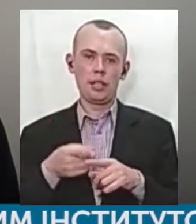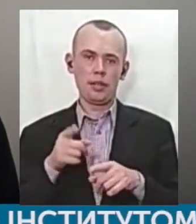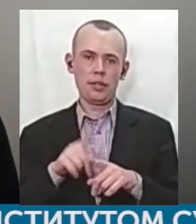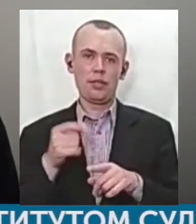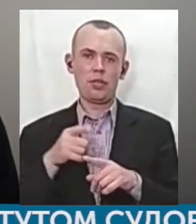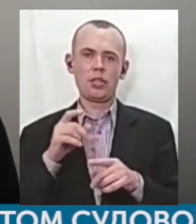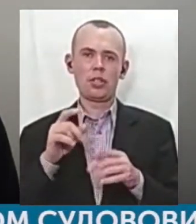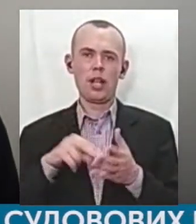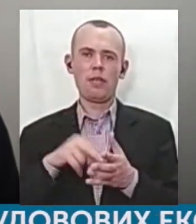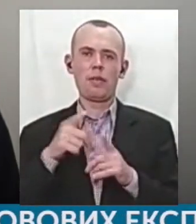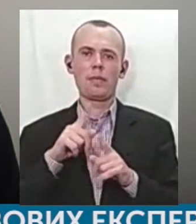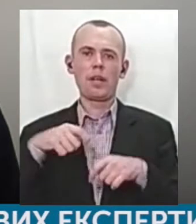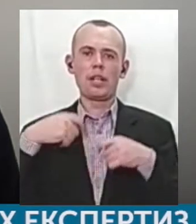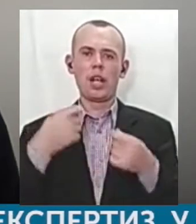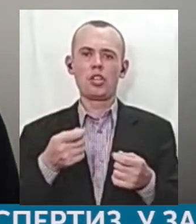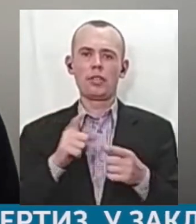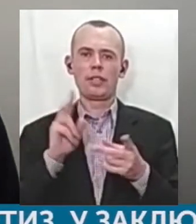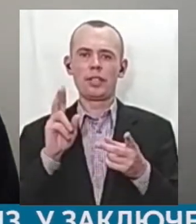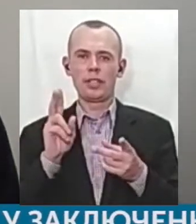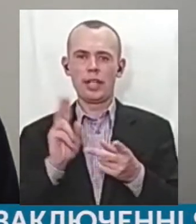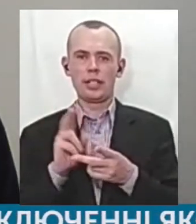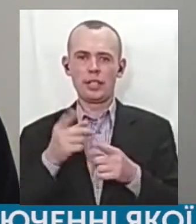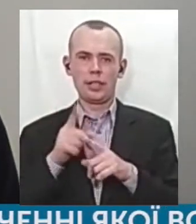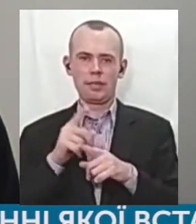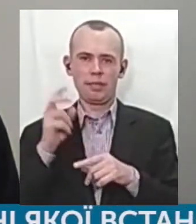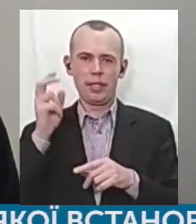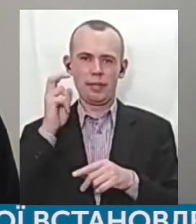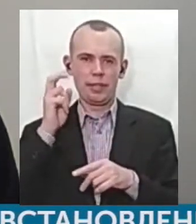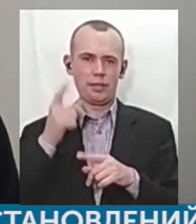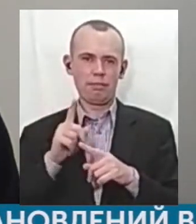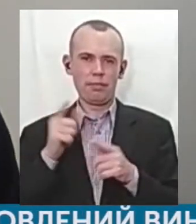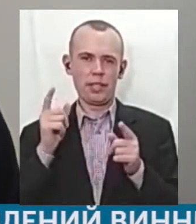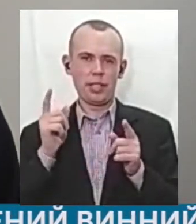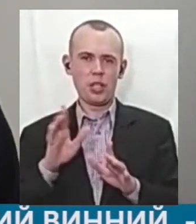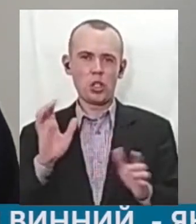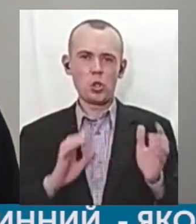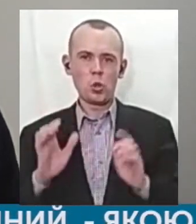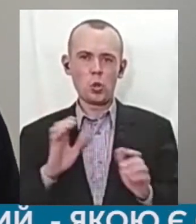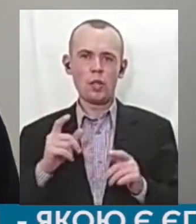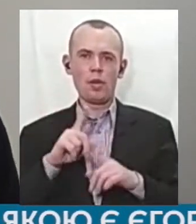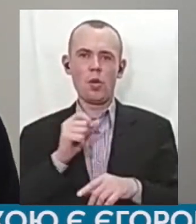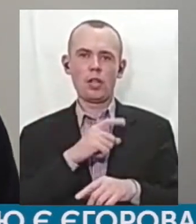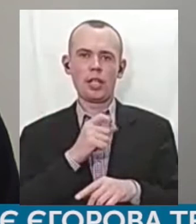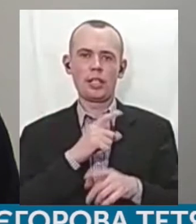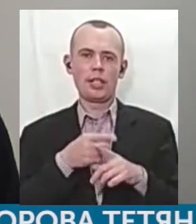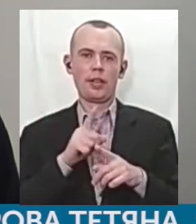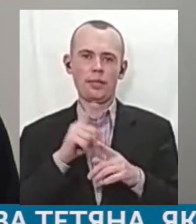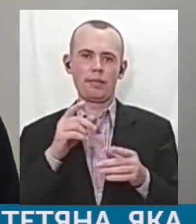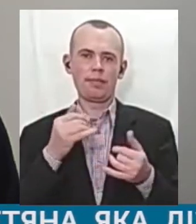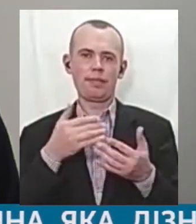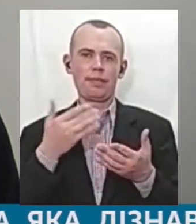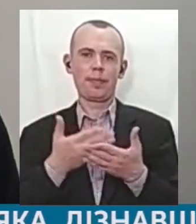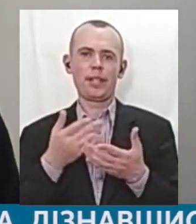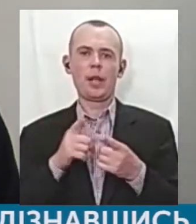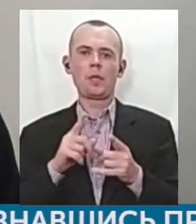інститутом судебних експертиз, по заключению которой установлен виновник, каковим є